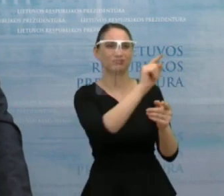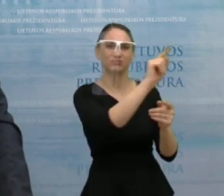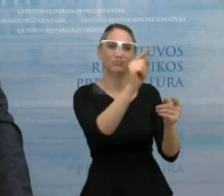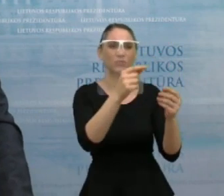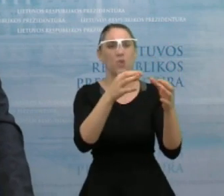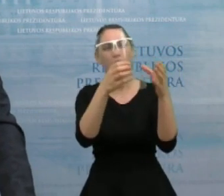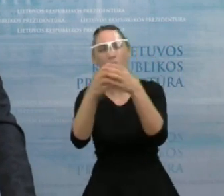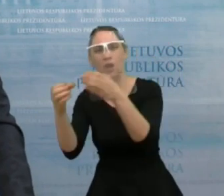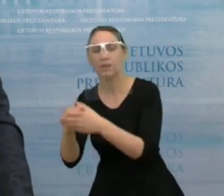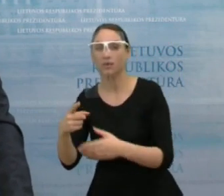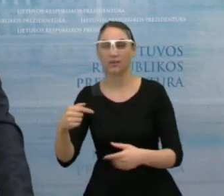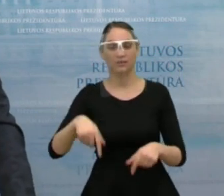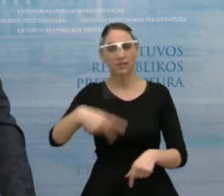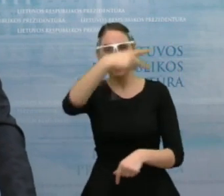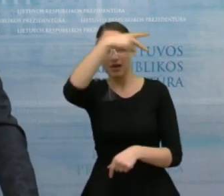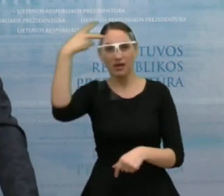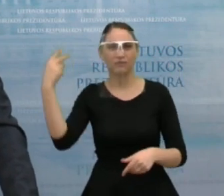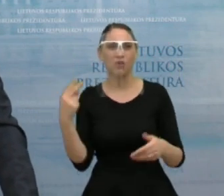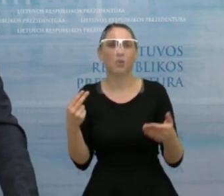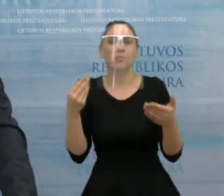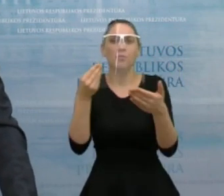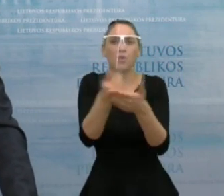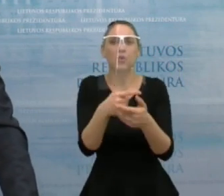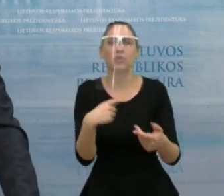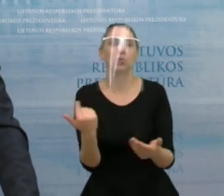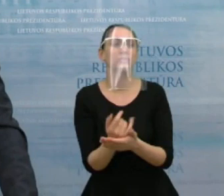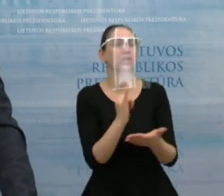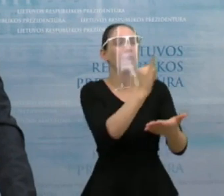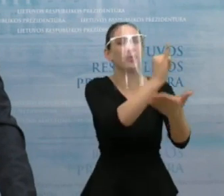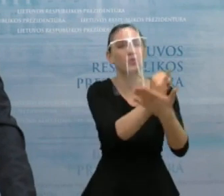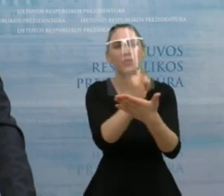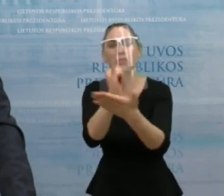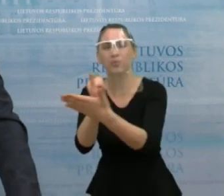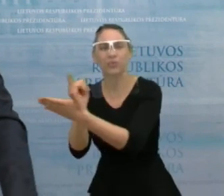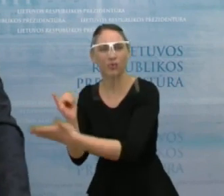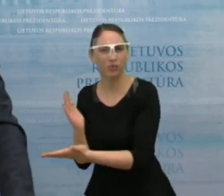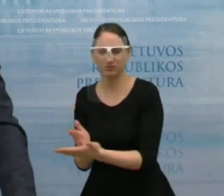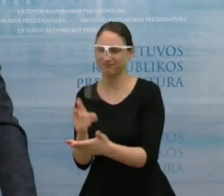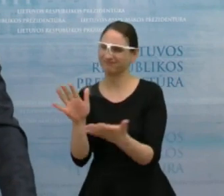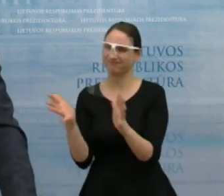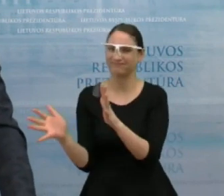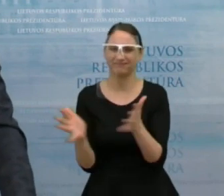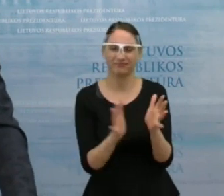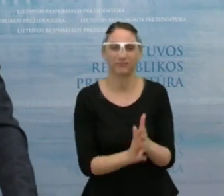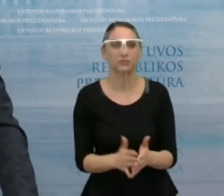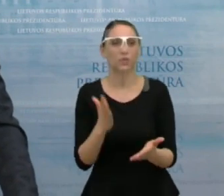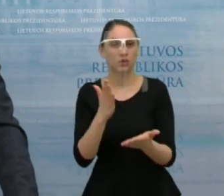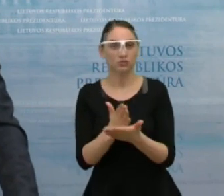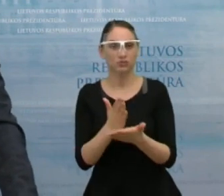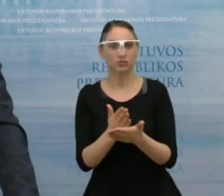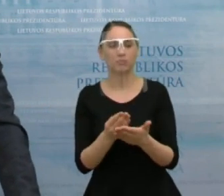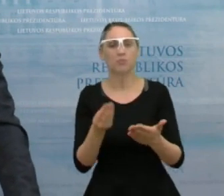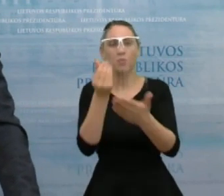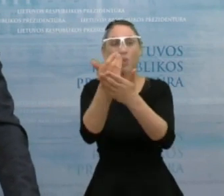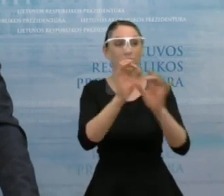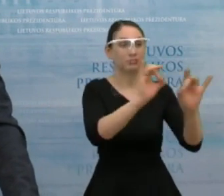mes savo mokesčių sistemoje turime per daug išimčių, per daug nepagristų išimčių. Turime skirtingą apmokestimą priklausomai